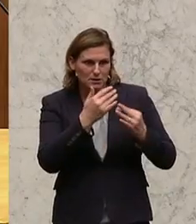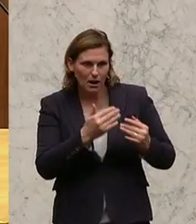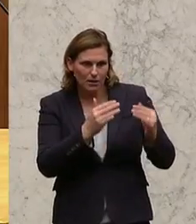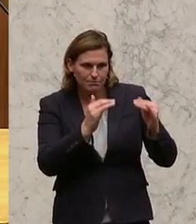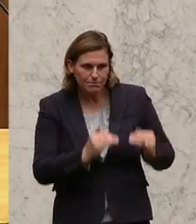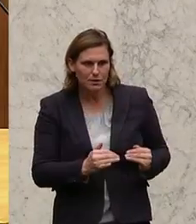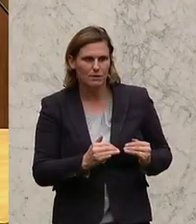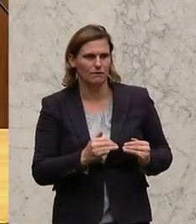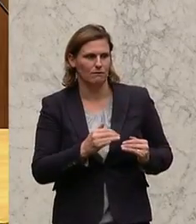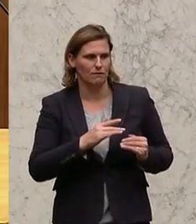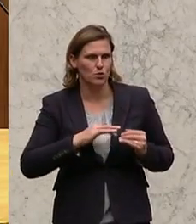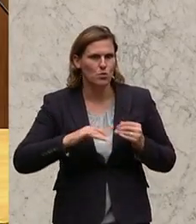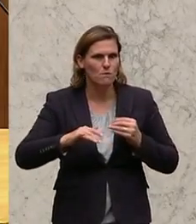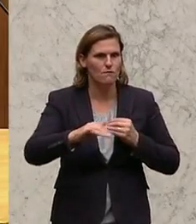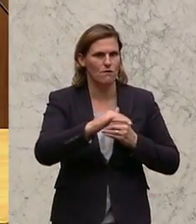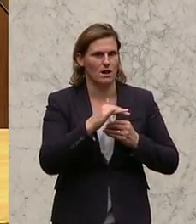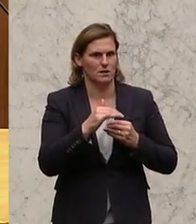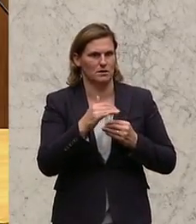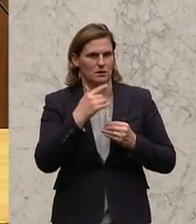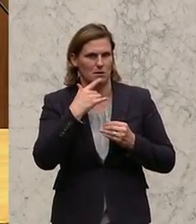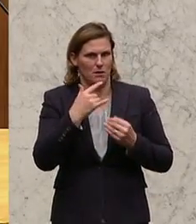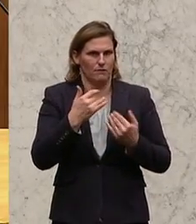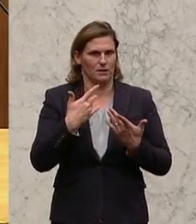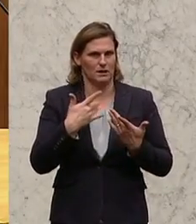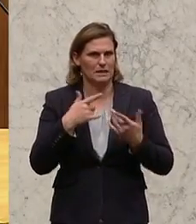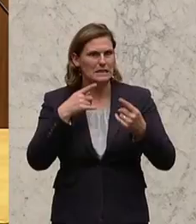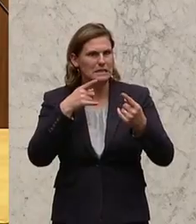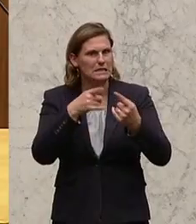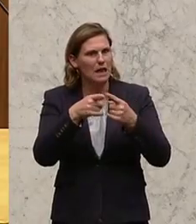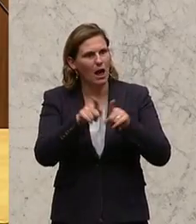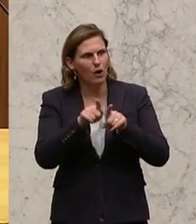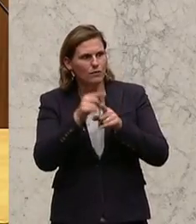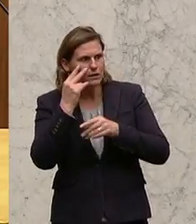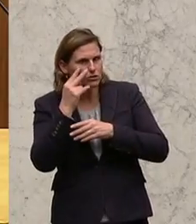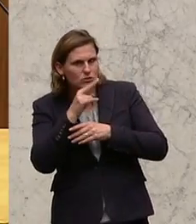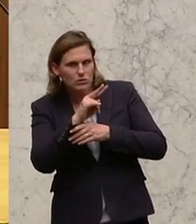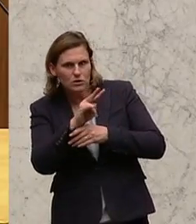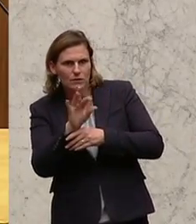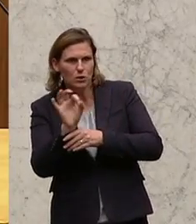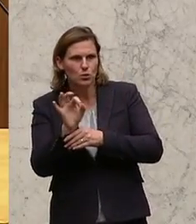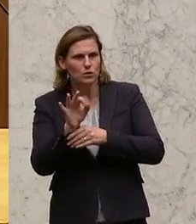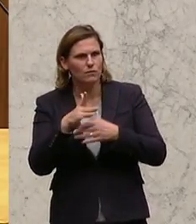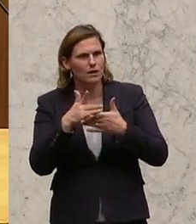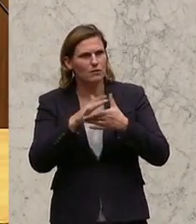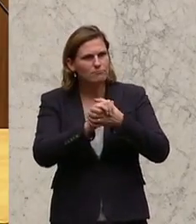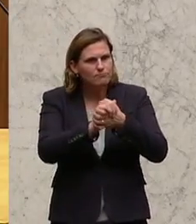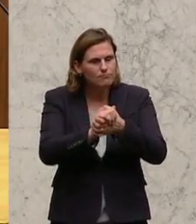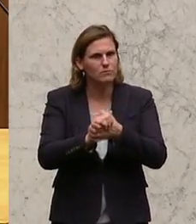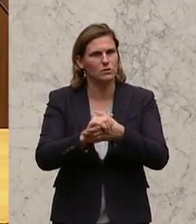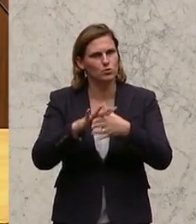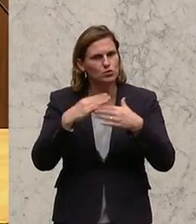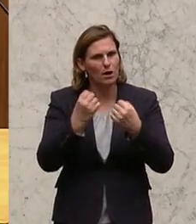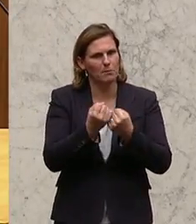Umfeld achtsam ist. Und unser Ziel muss es sein, aufeinander Acht zu geben, im Sinne einer Kameradschaft zwischen